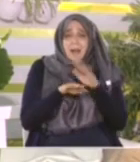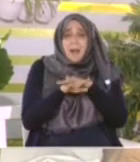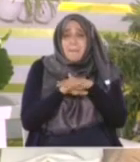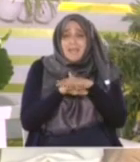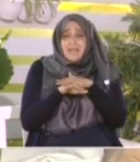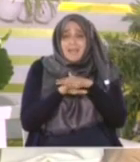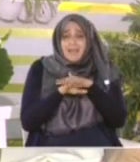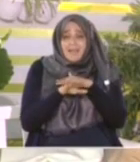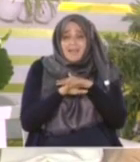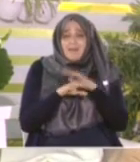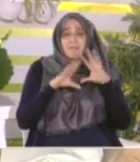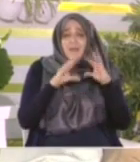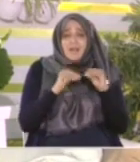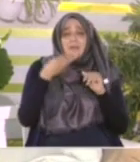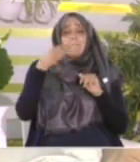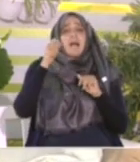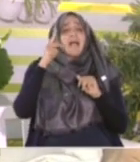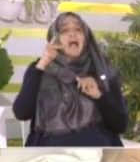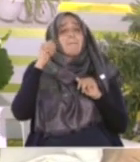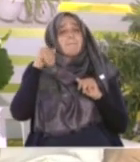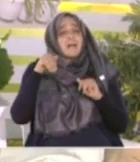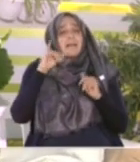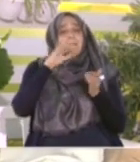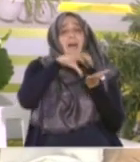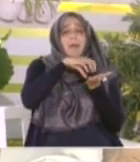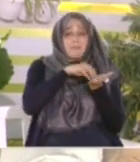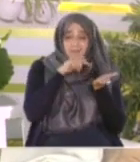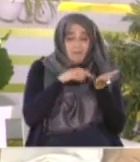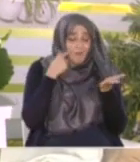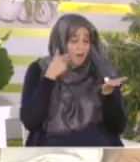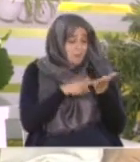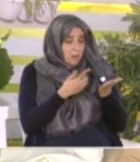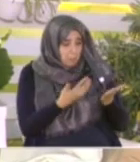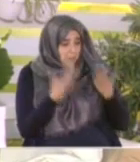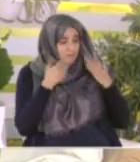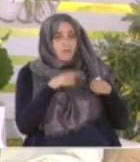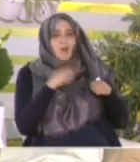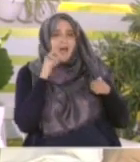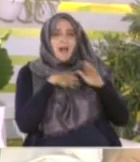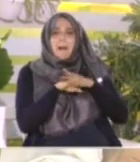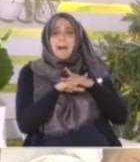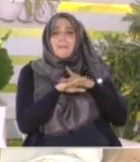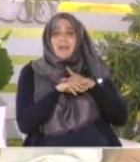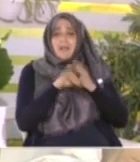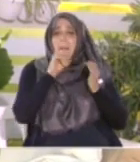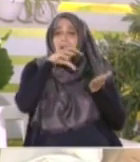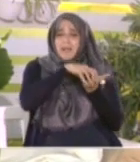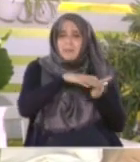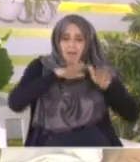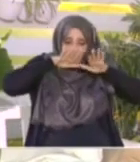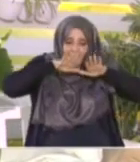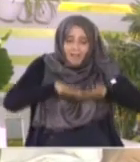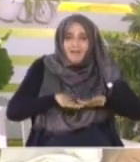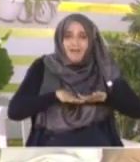اليقوت مقام إبراهيم لا تزال تلك اليقوت ناطقة هذا المعلم لا يزال ناطقا هذا الأثر